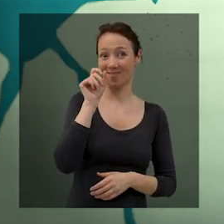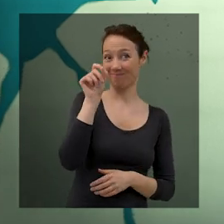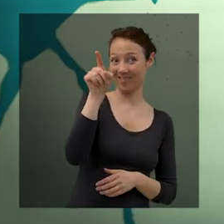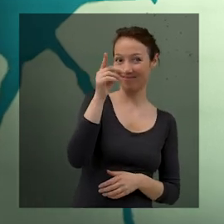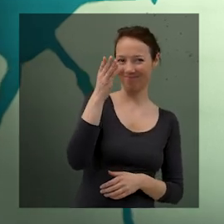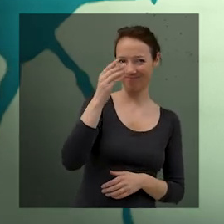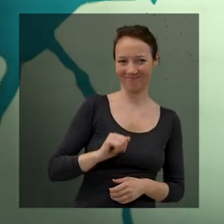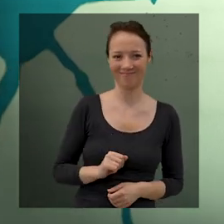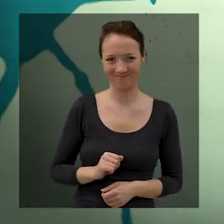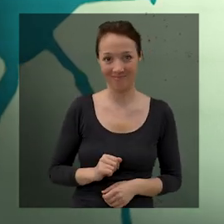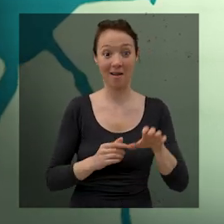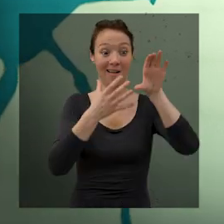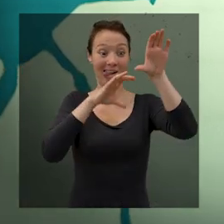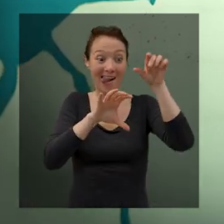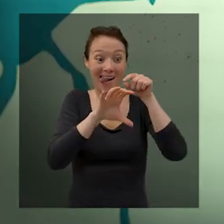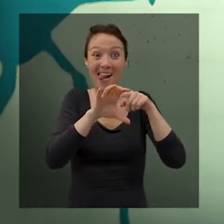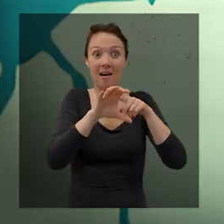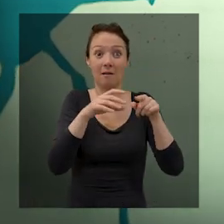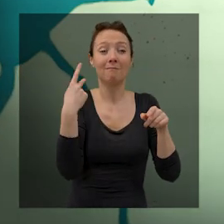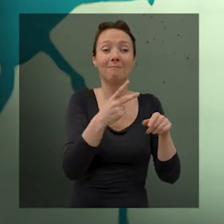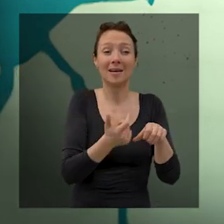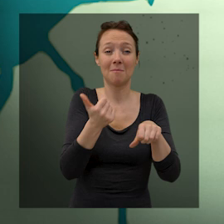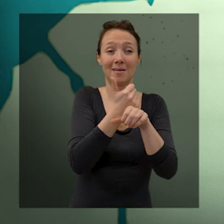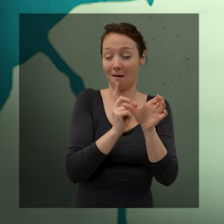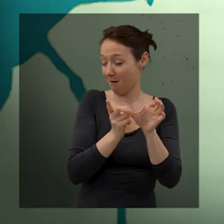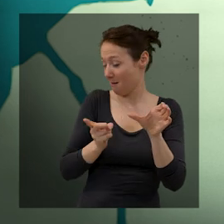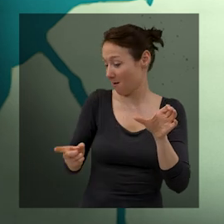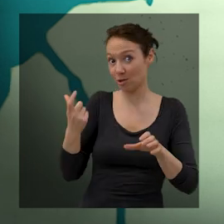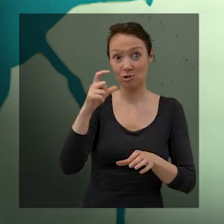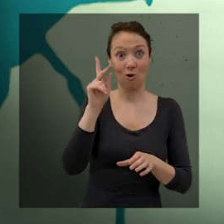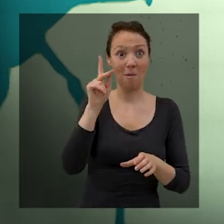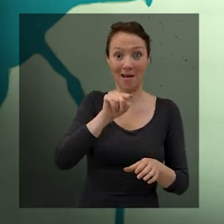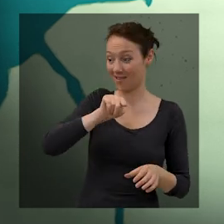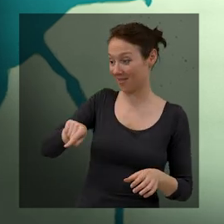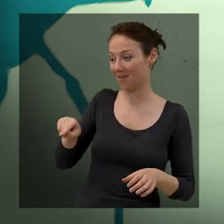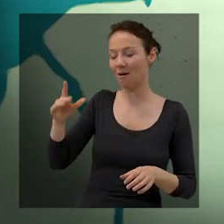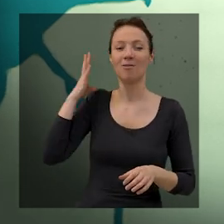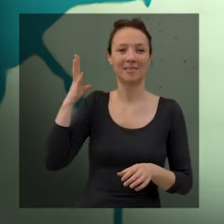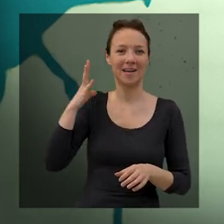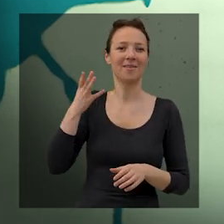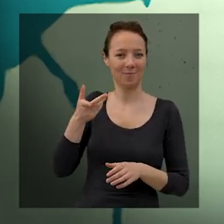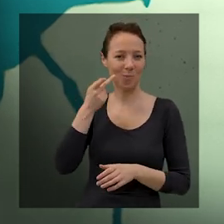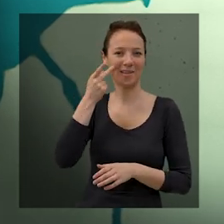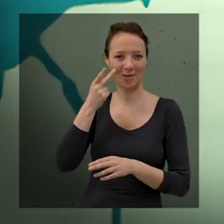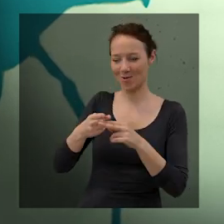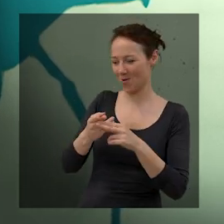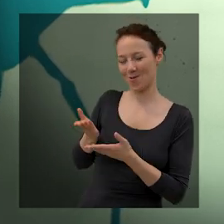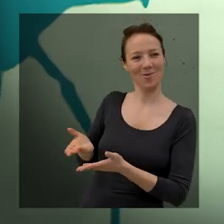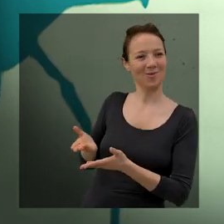Pictons, à 200 km de leur capitale Limonum, Poitiers. Sur la rive sud de la Loire, ils fondent le port de